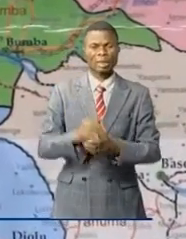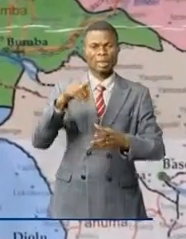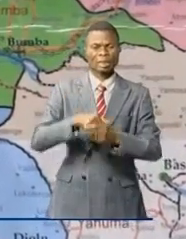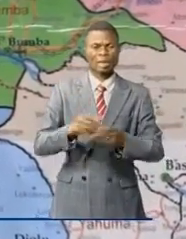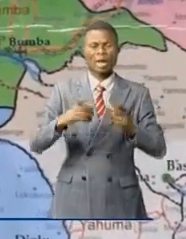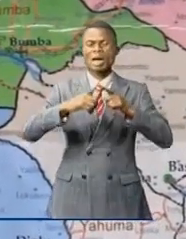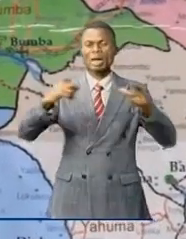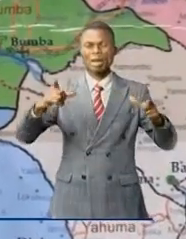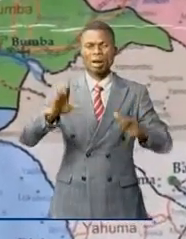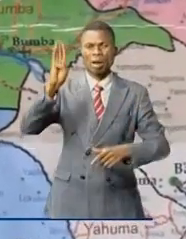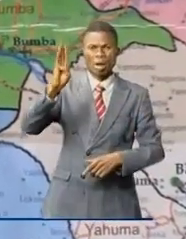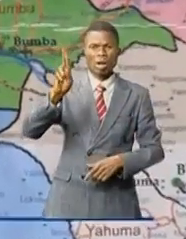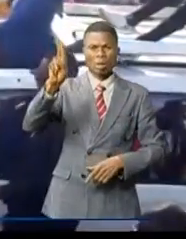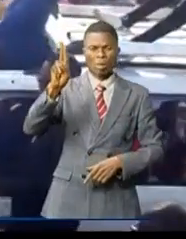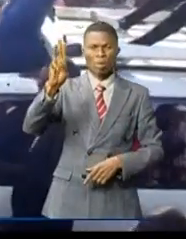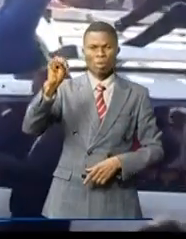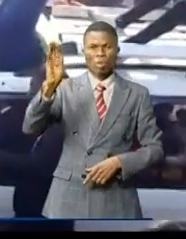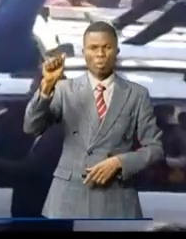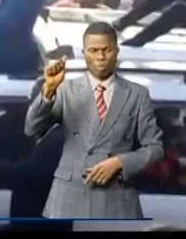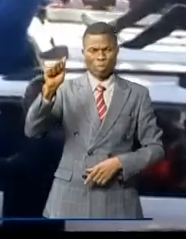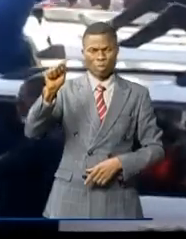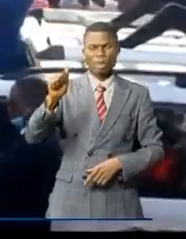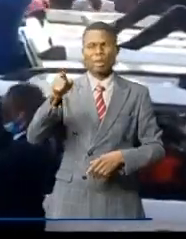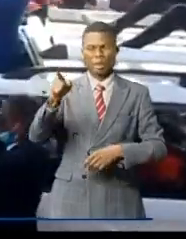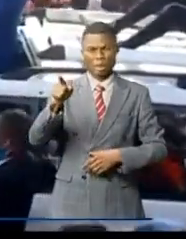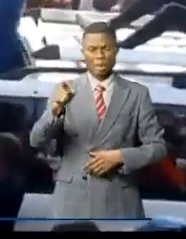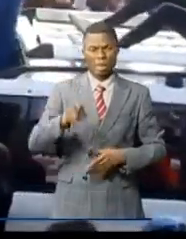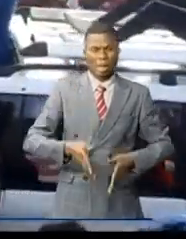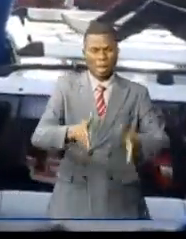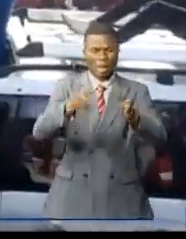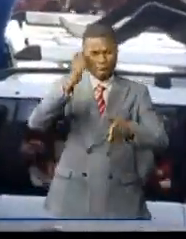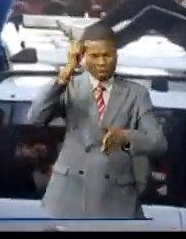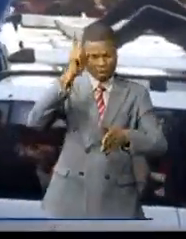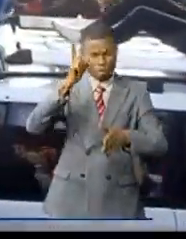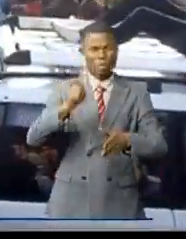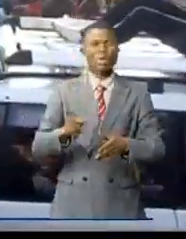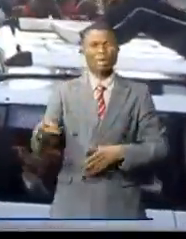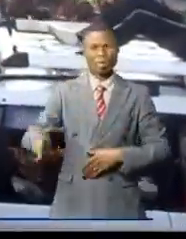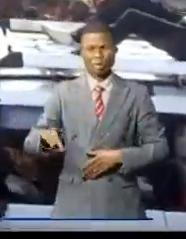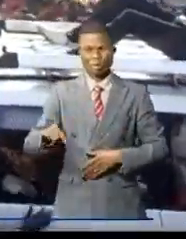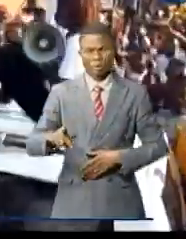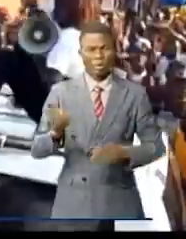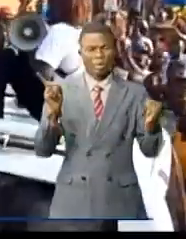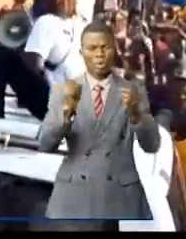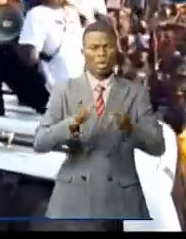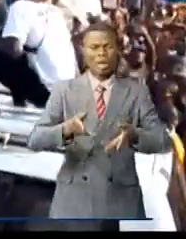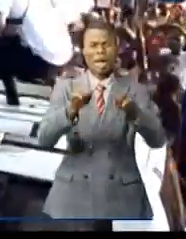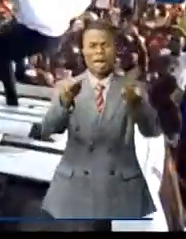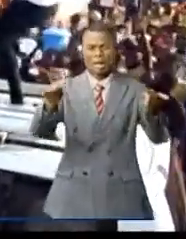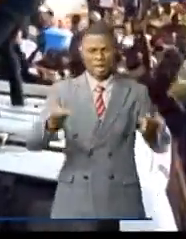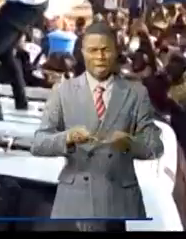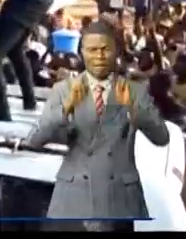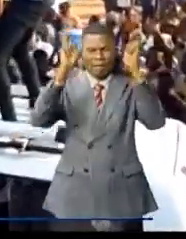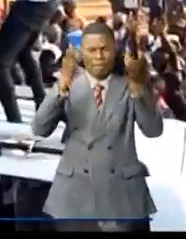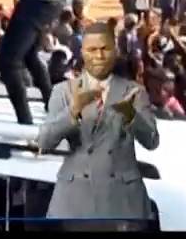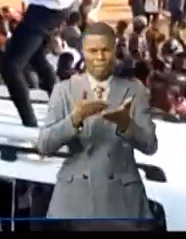des territoires de Bumba de la province de la Mongala, ont pris d'assaut les principales artères de cette entité et se sont retrouvés dans la grande place de cette cité